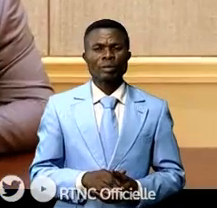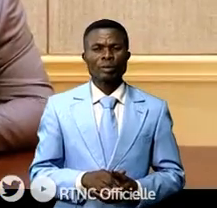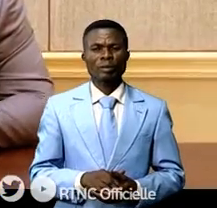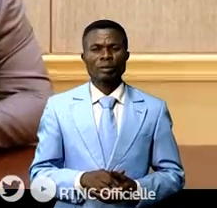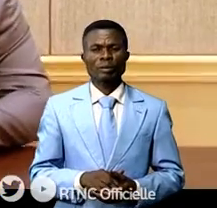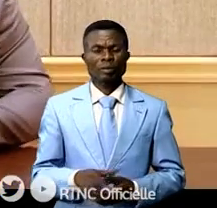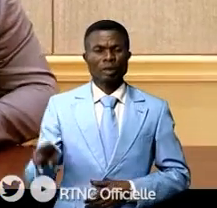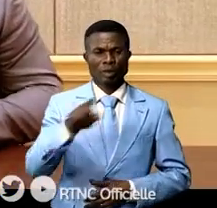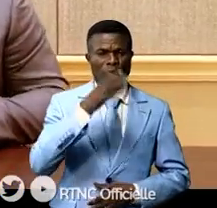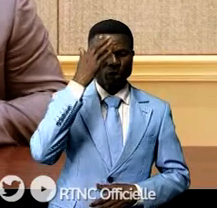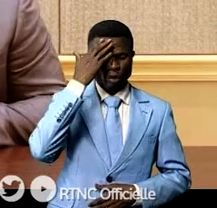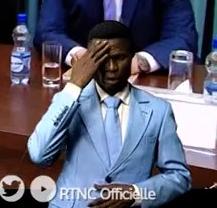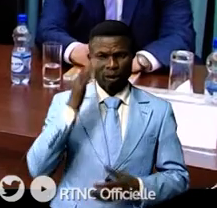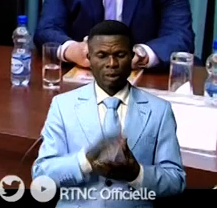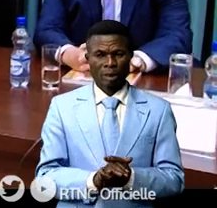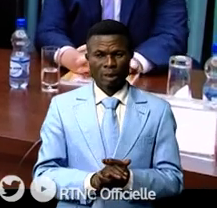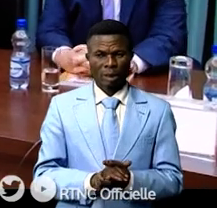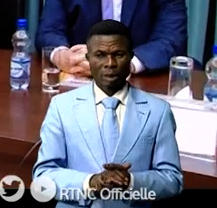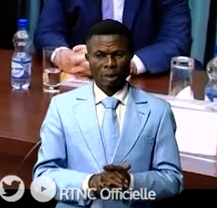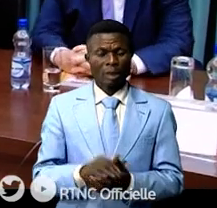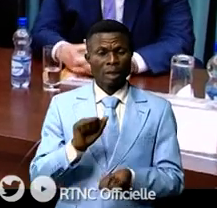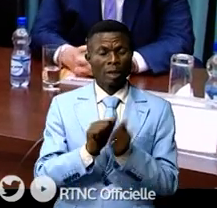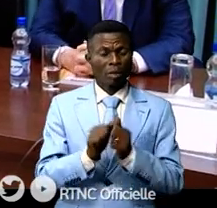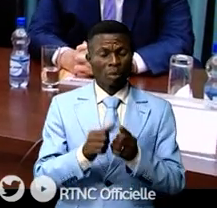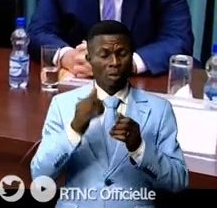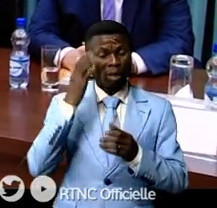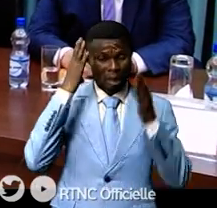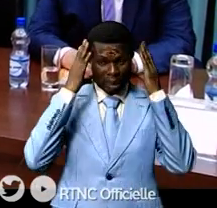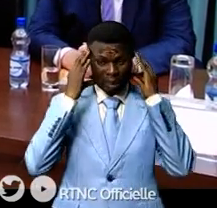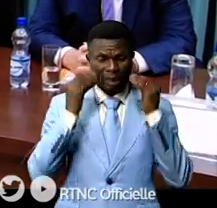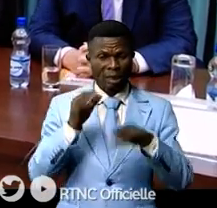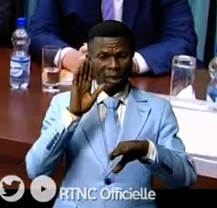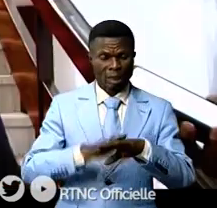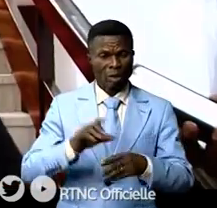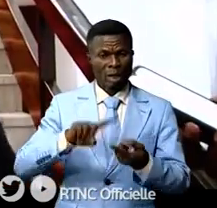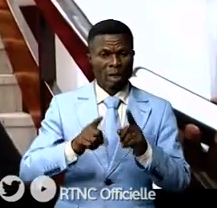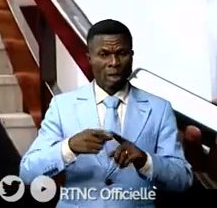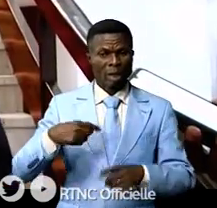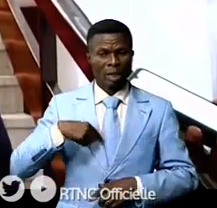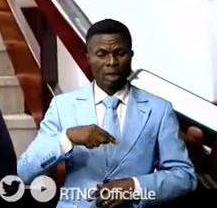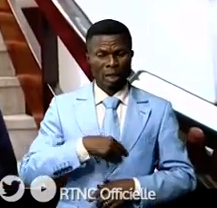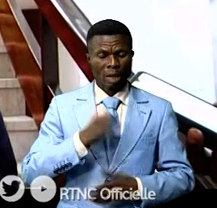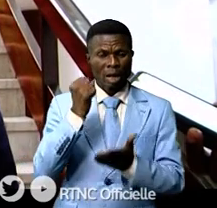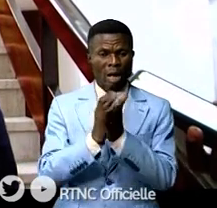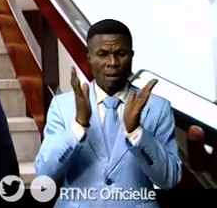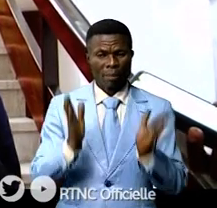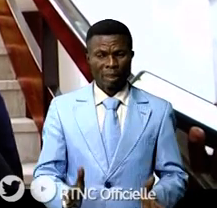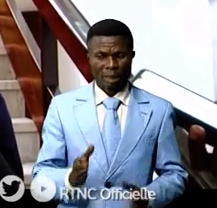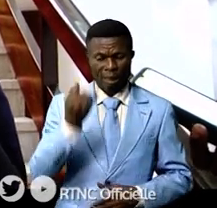Vous savez que suite à l'incident malheureux qui est arrivé à notre collègue, l'ambassadeur d'Italie,